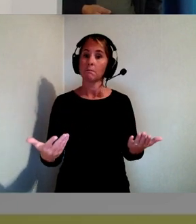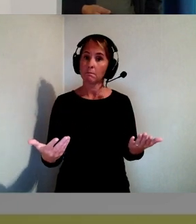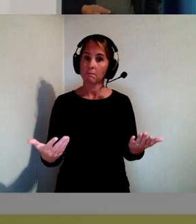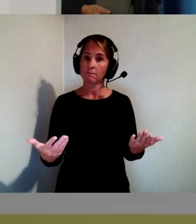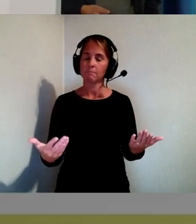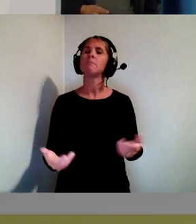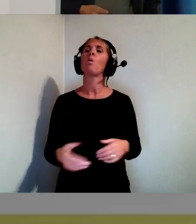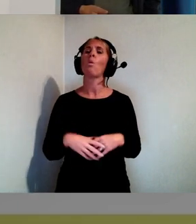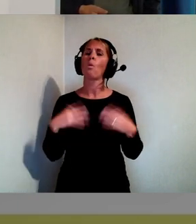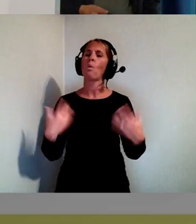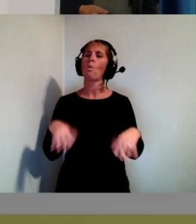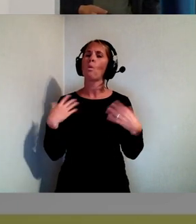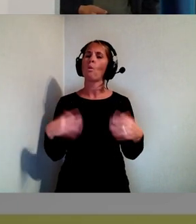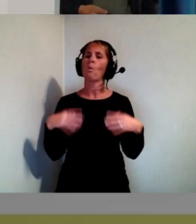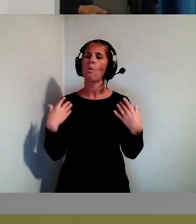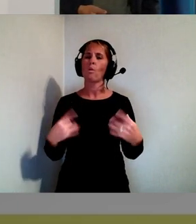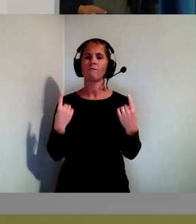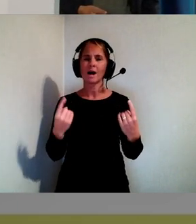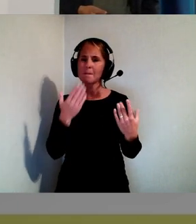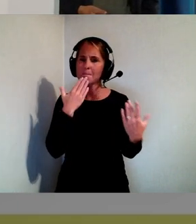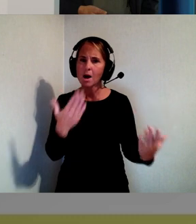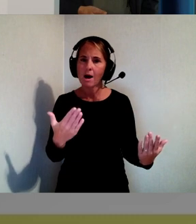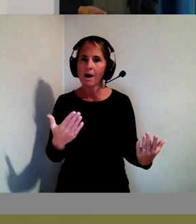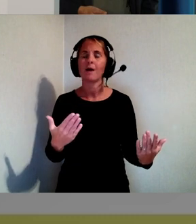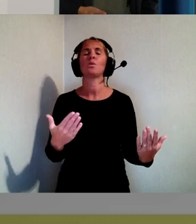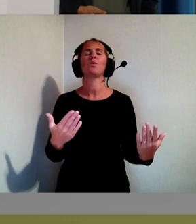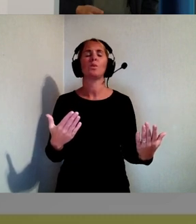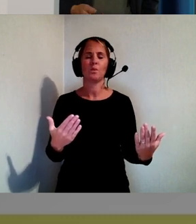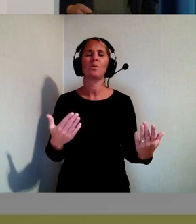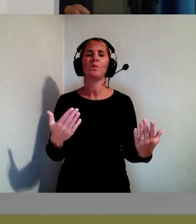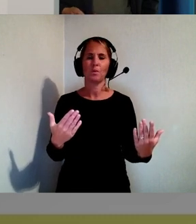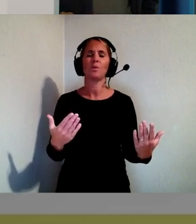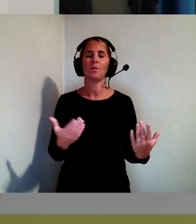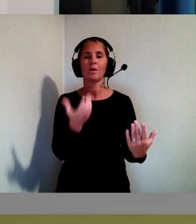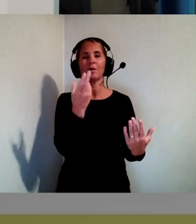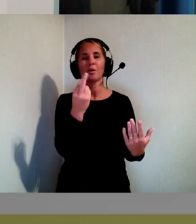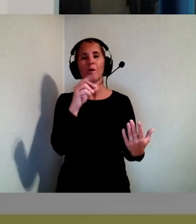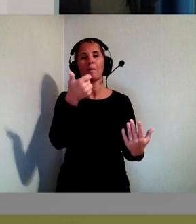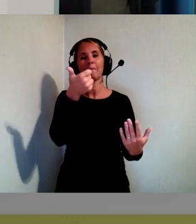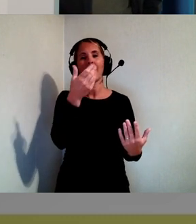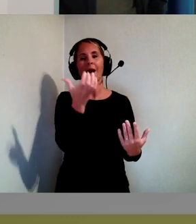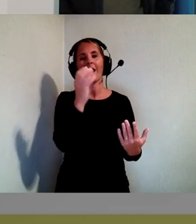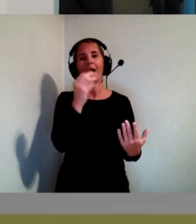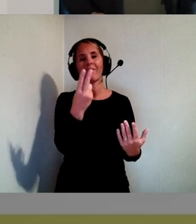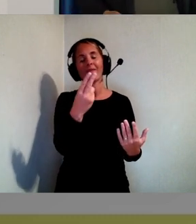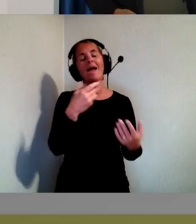Vilka möjligheter va? Talk about CurbCat-effekt. Ja.